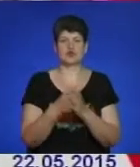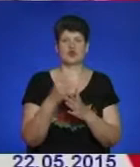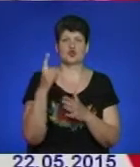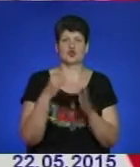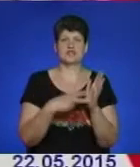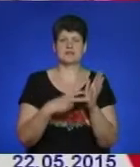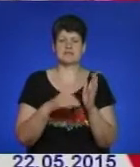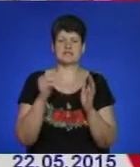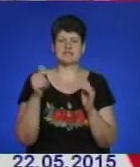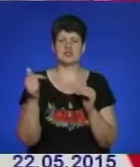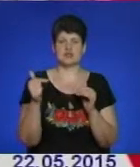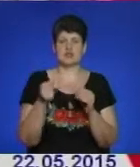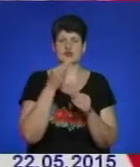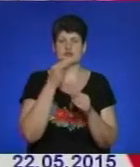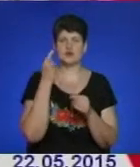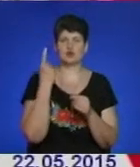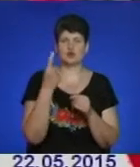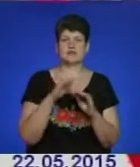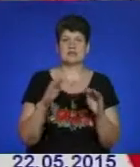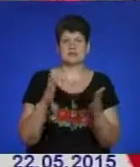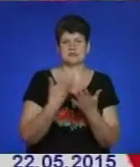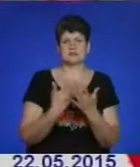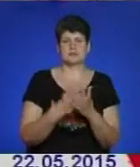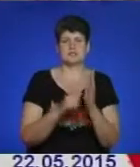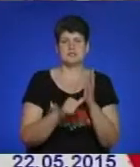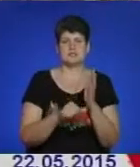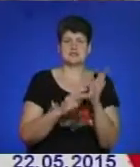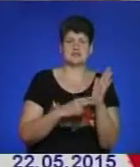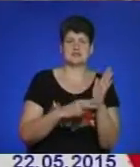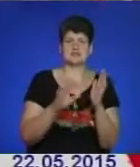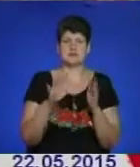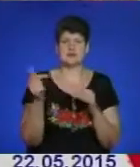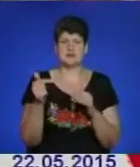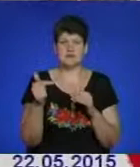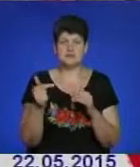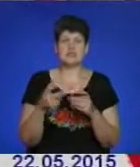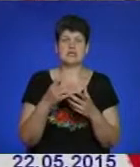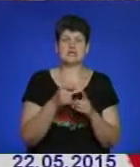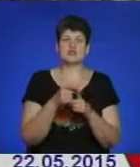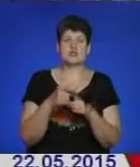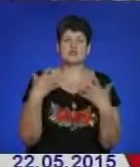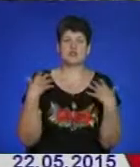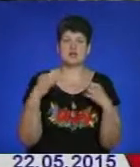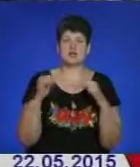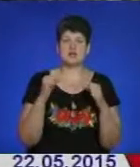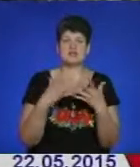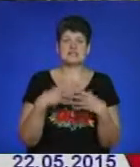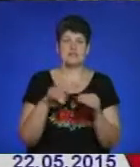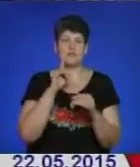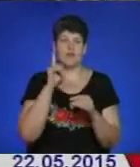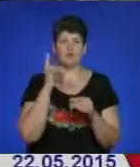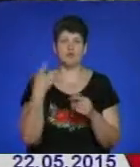гривень. Харчування одної дитини обходиться в 60-75 гривень. За словами начальника управління сім'ї та молоді